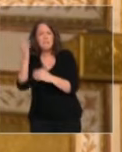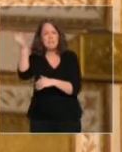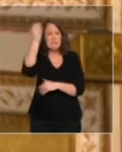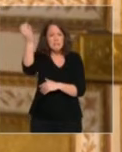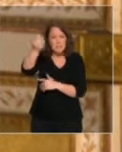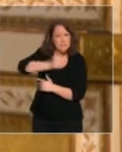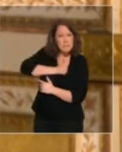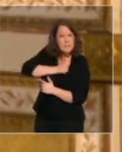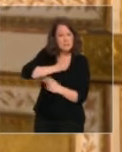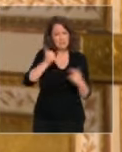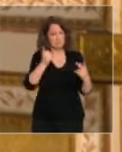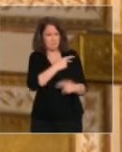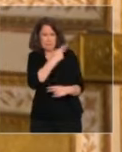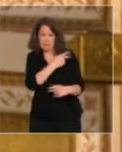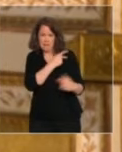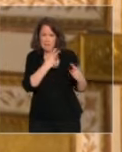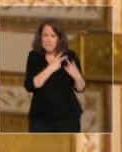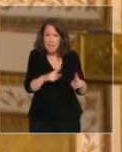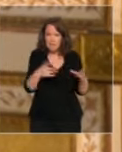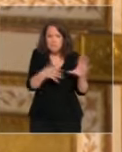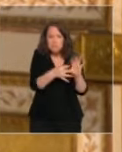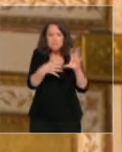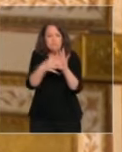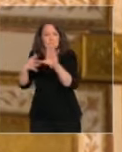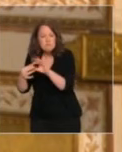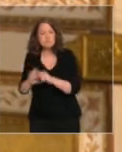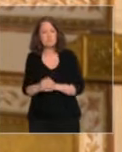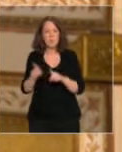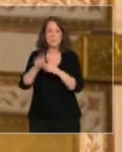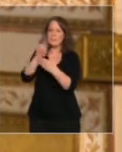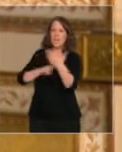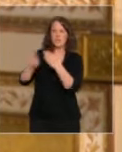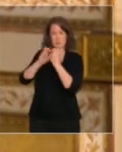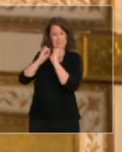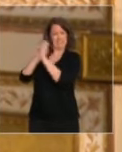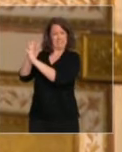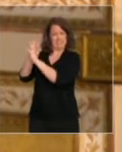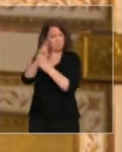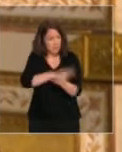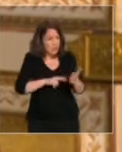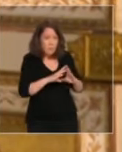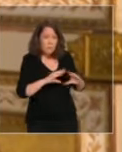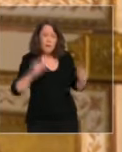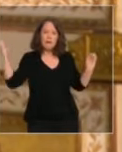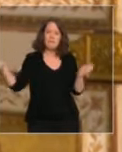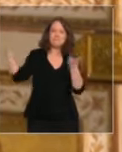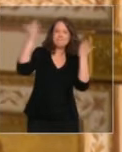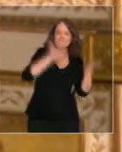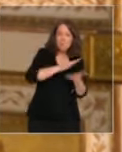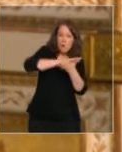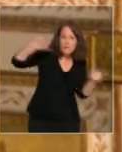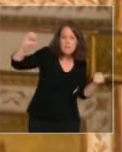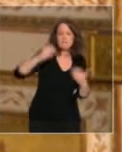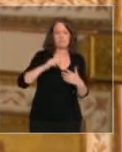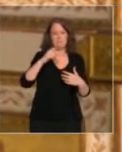médecine de ville. Le transfert de patients vers les régions les moins touchées, mais aussi vers le Luxembourg, la Suisse, l